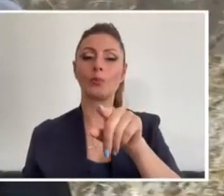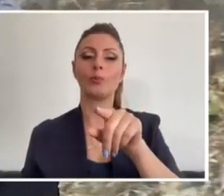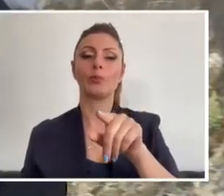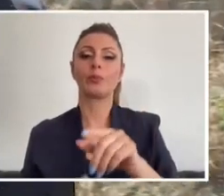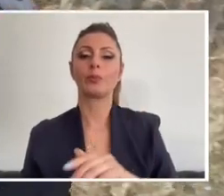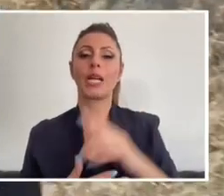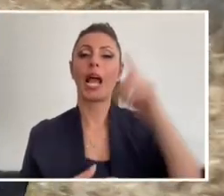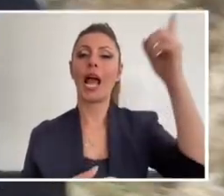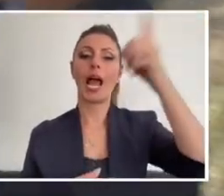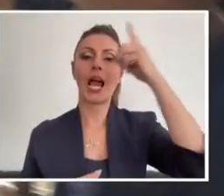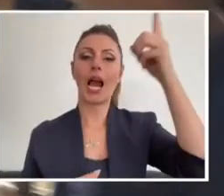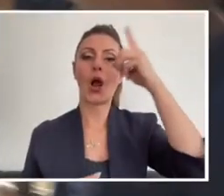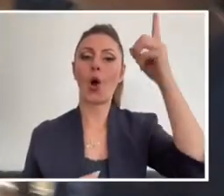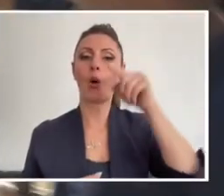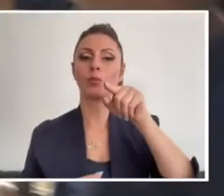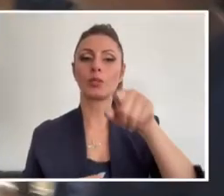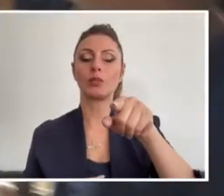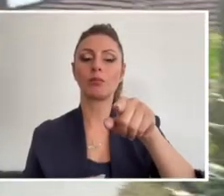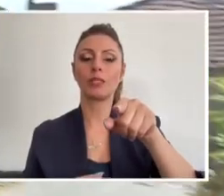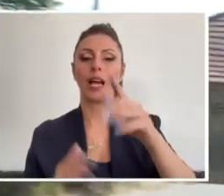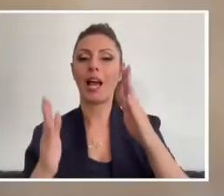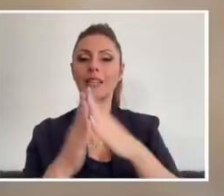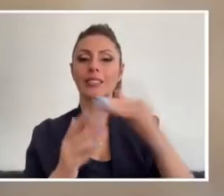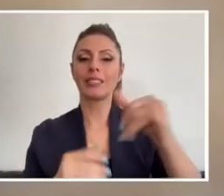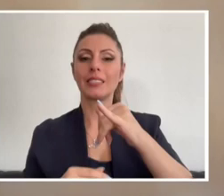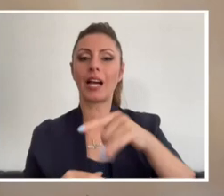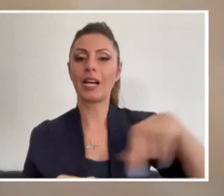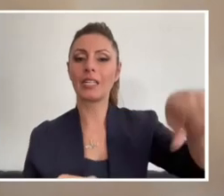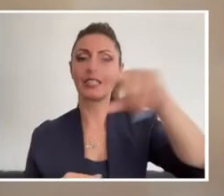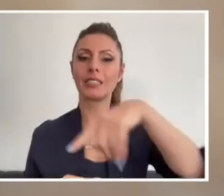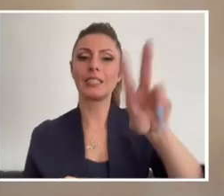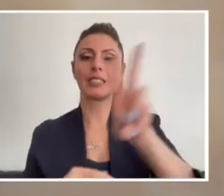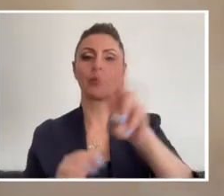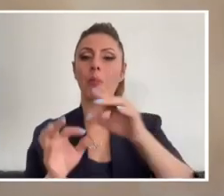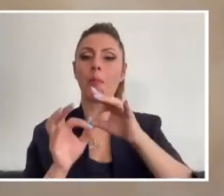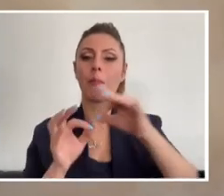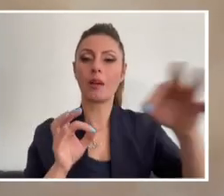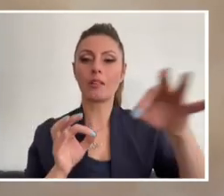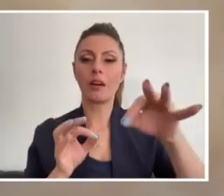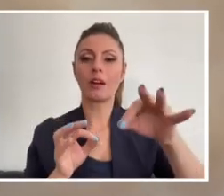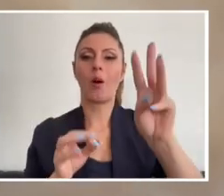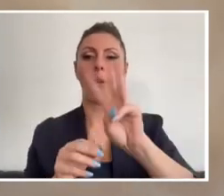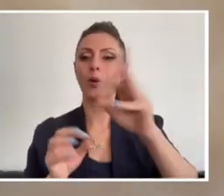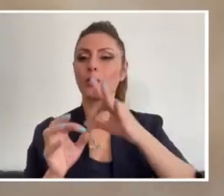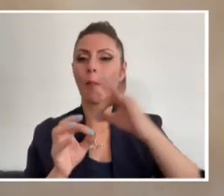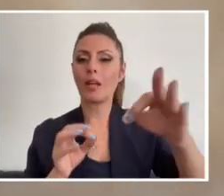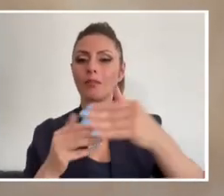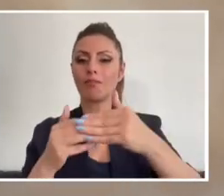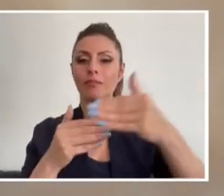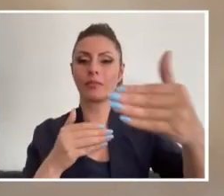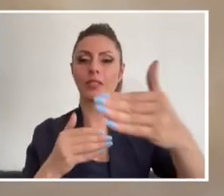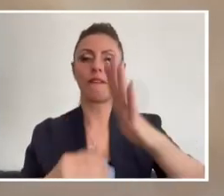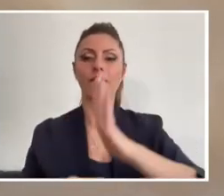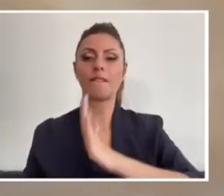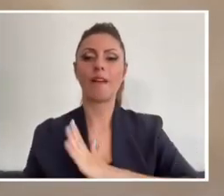helikopterlerle. Bakın yerleşim alanı yaklaşık 20 metrelik, 30 metrelik bir mesafe sonrası. Meyve